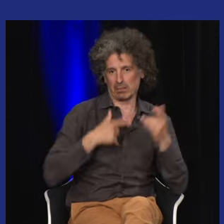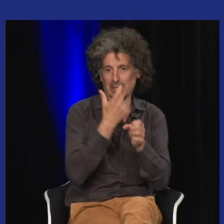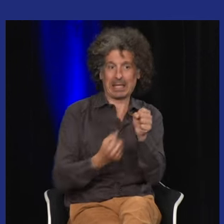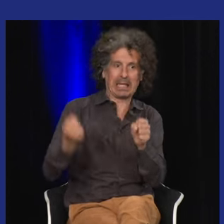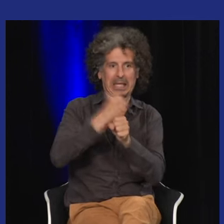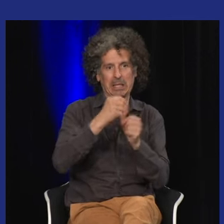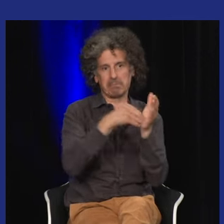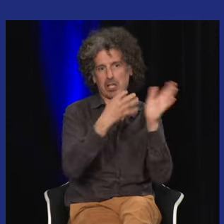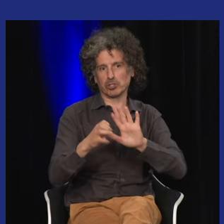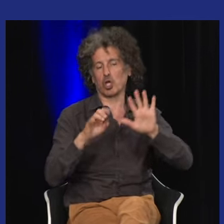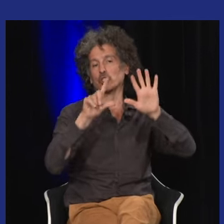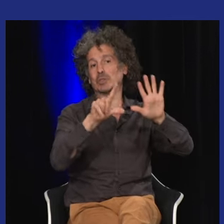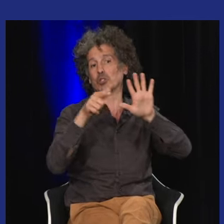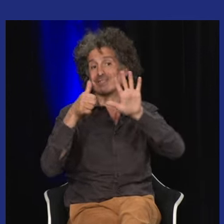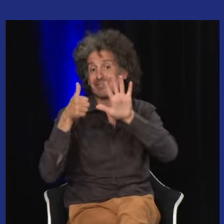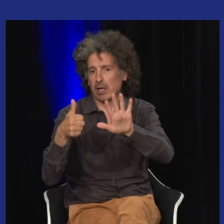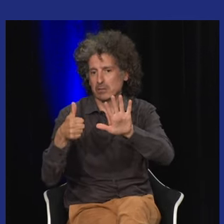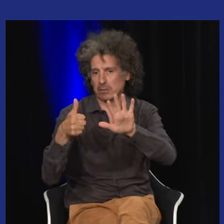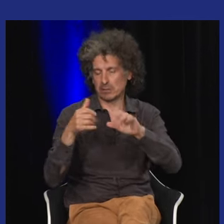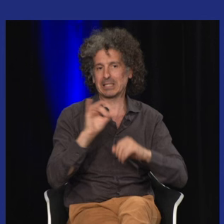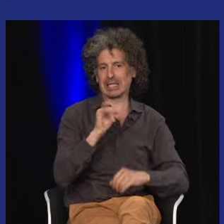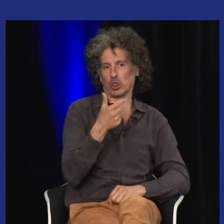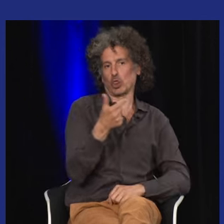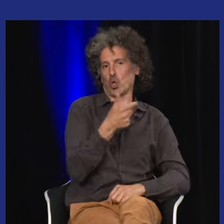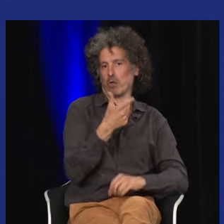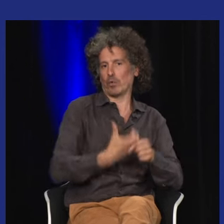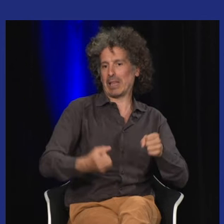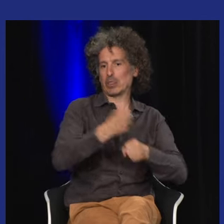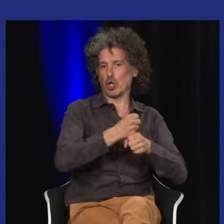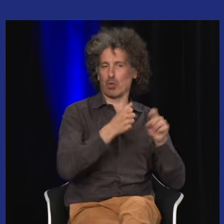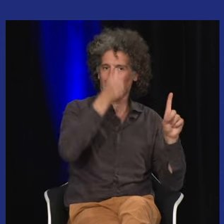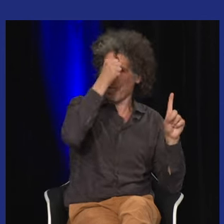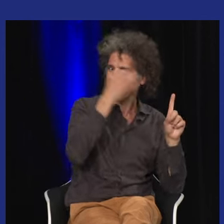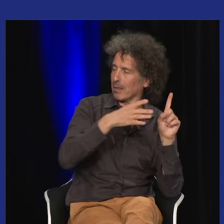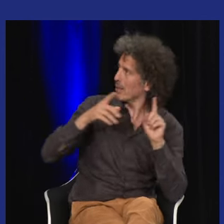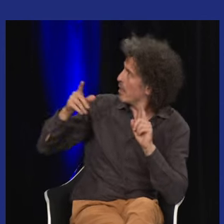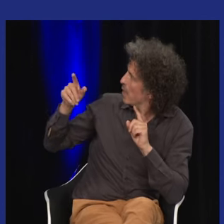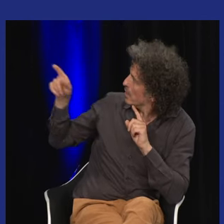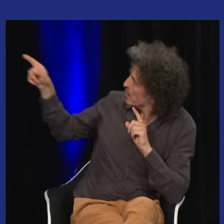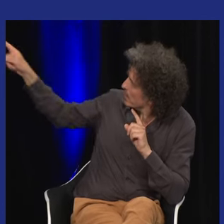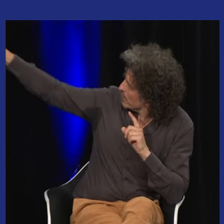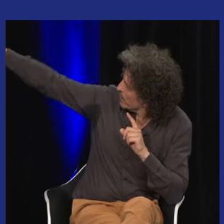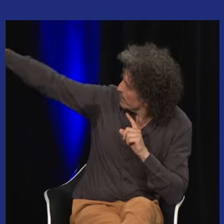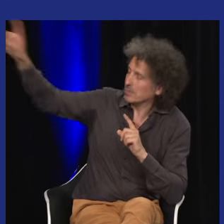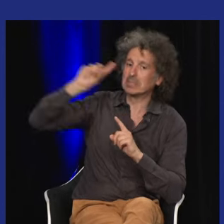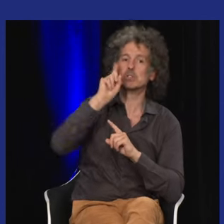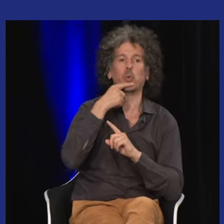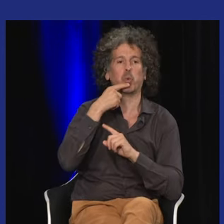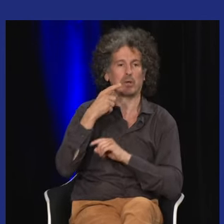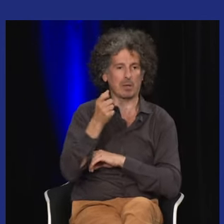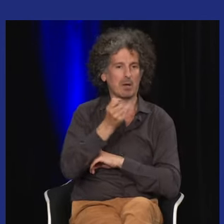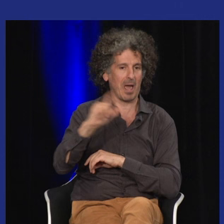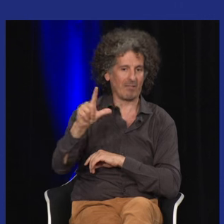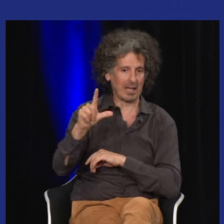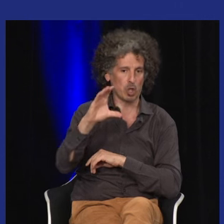'International Visual Theater créé en 1976 par deux fondateurs un américain donc